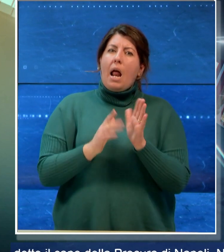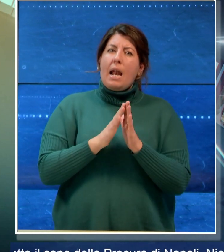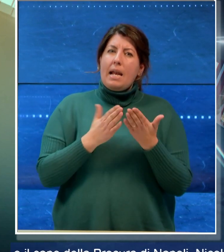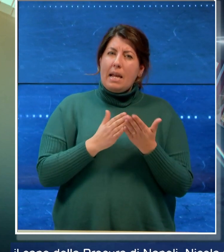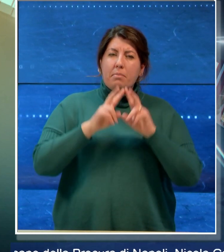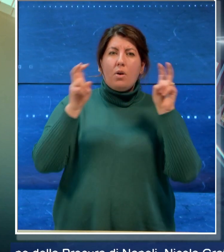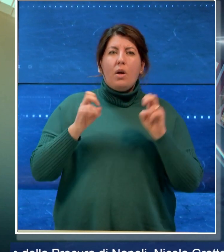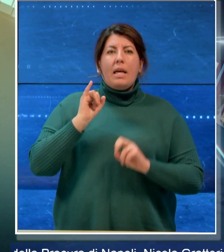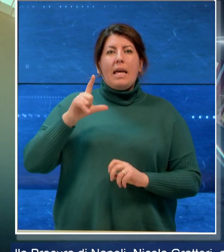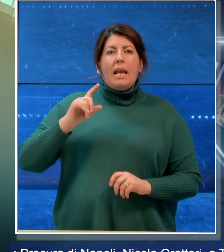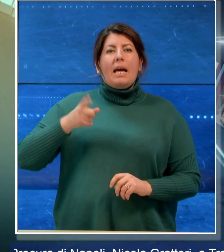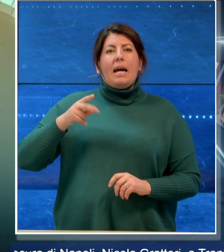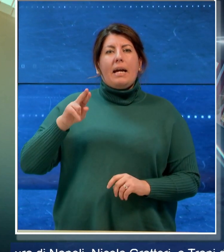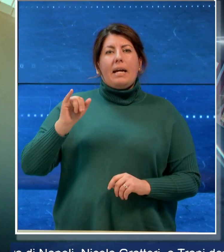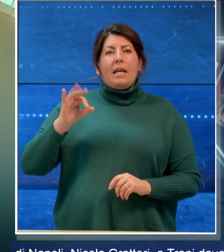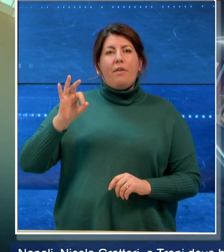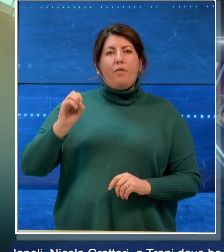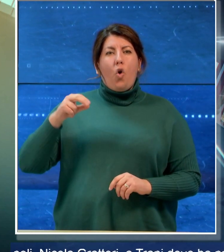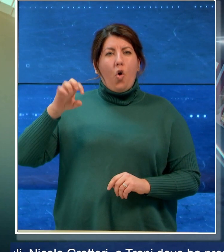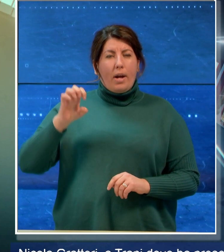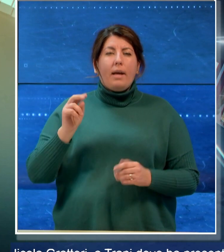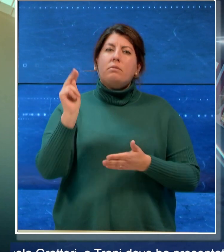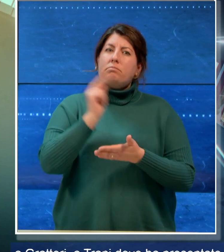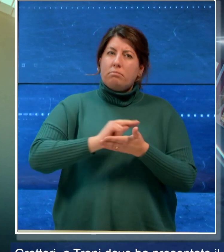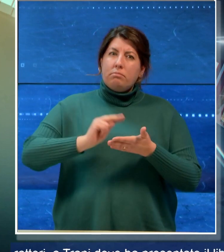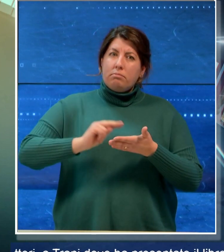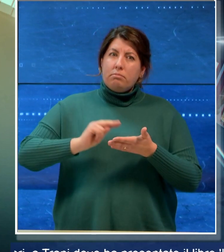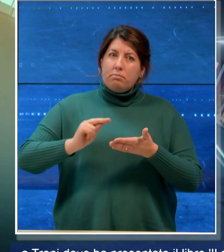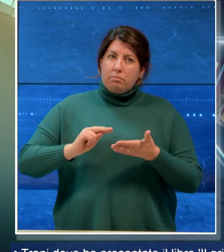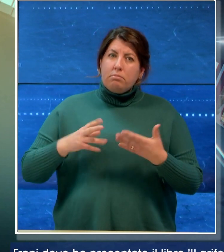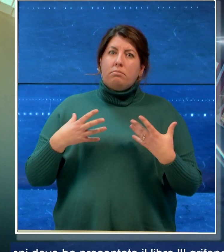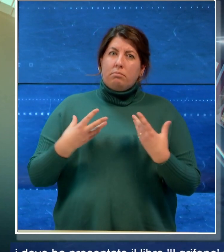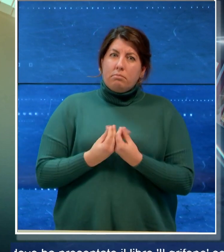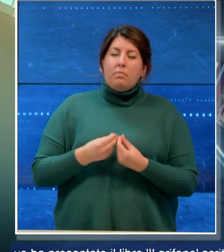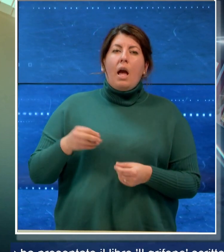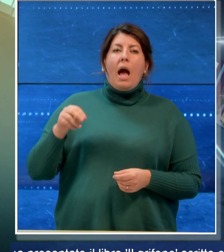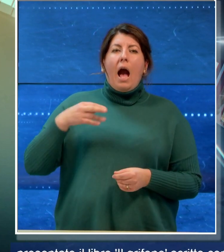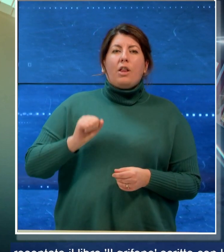Grifone scritto con lo storico Antonio Nicosia